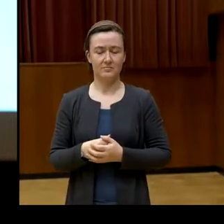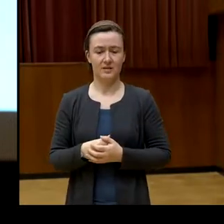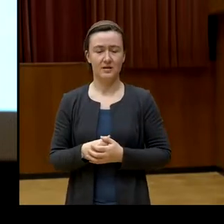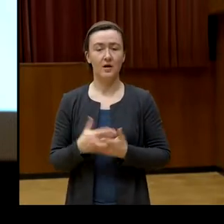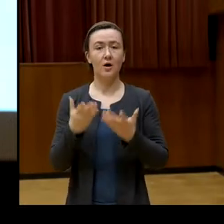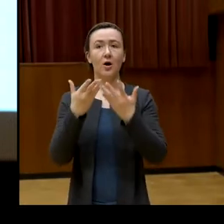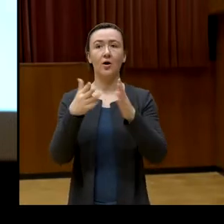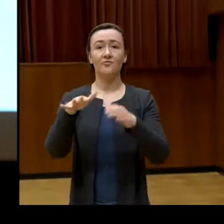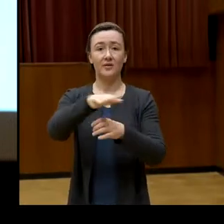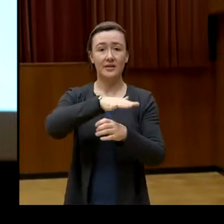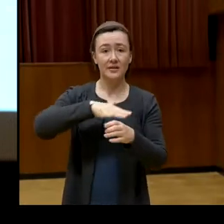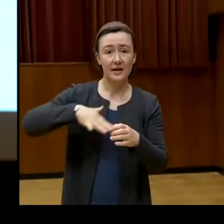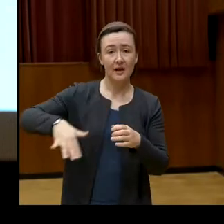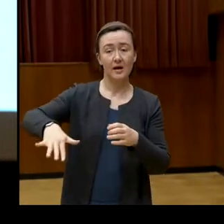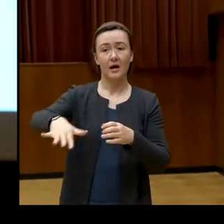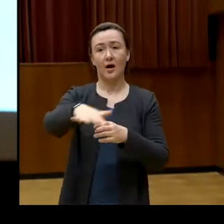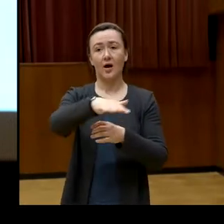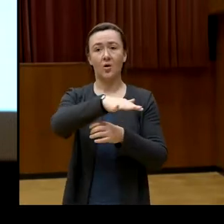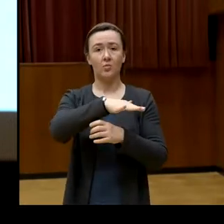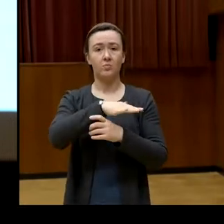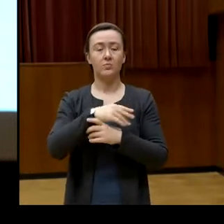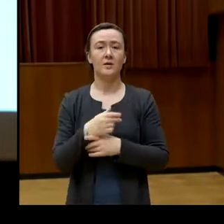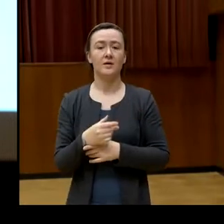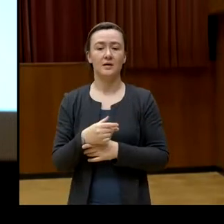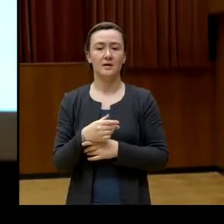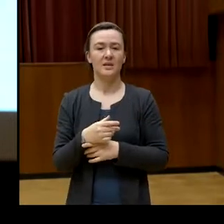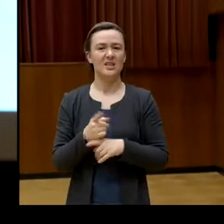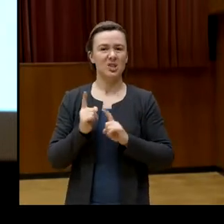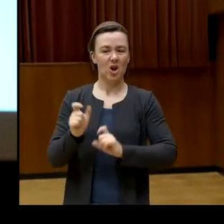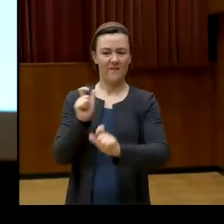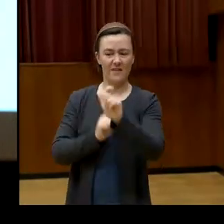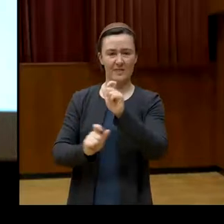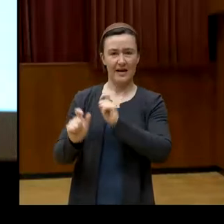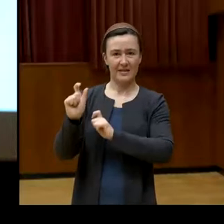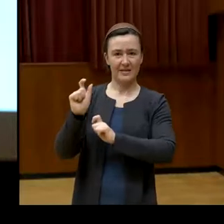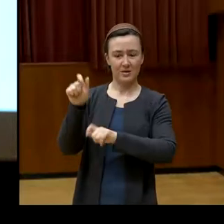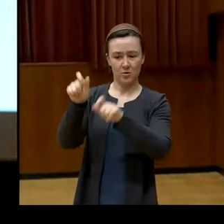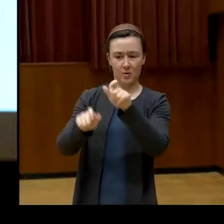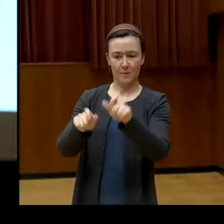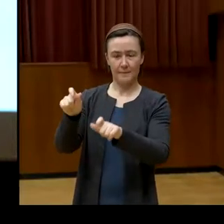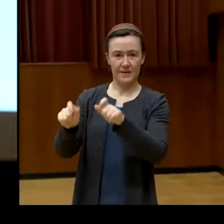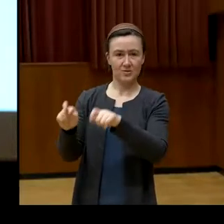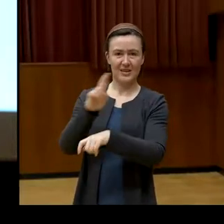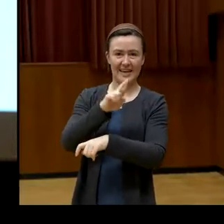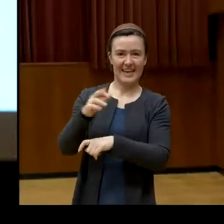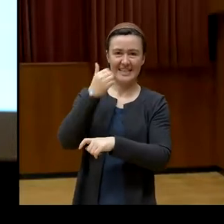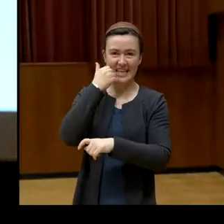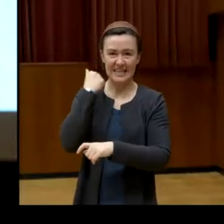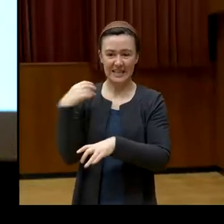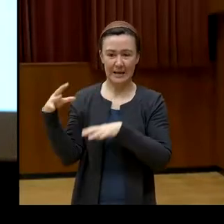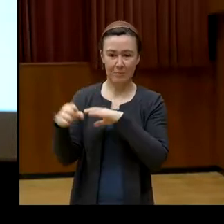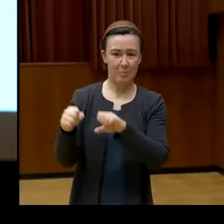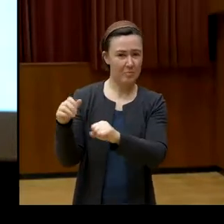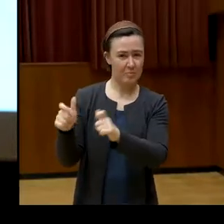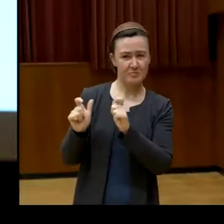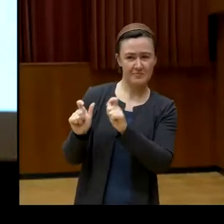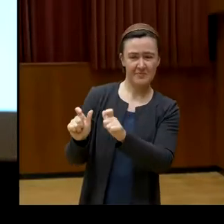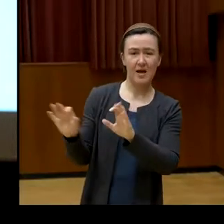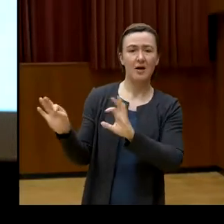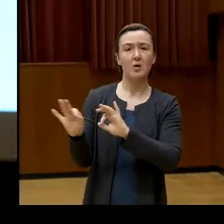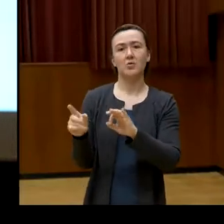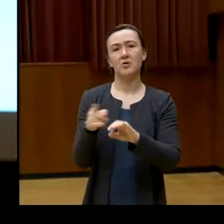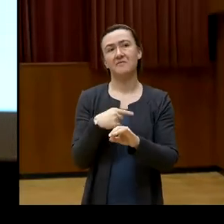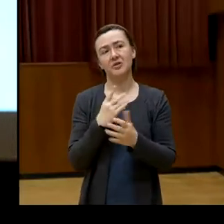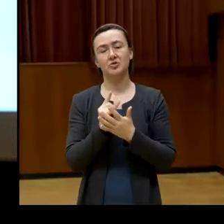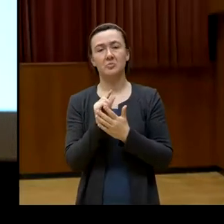öffentlichen Raum gegen die Besetzung durch Rechtsextreme verteidigen oder sind wir bereits ein bisschen abgestumpft in diesem Zusammenhang?